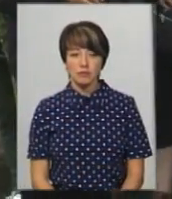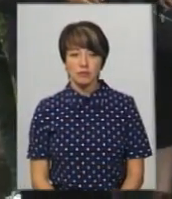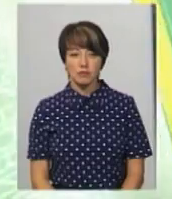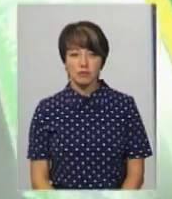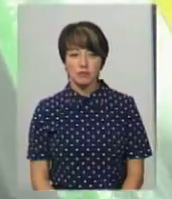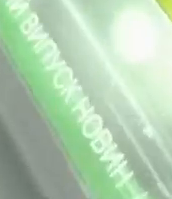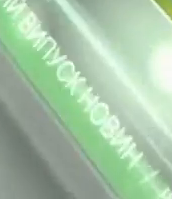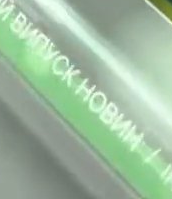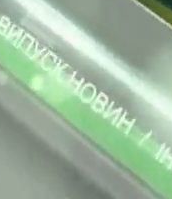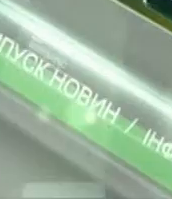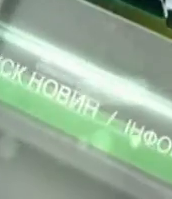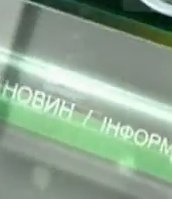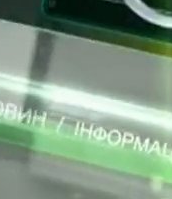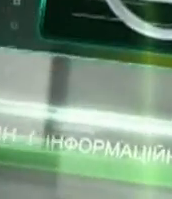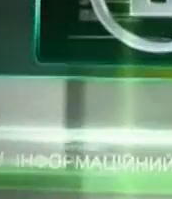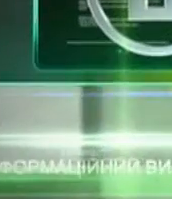Хмельницький.